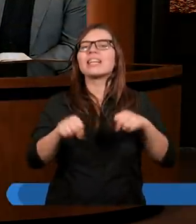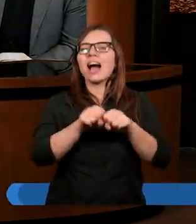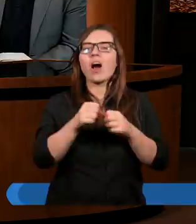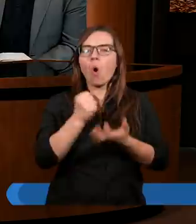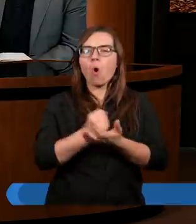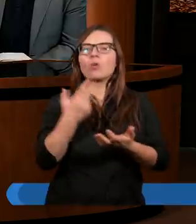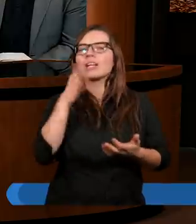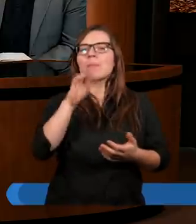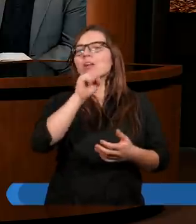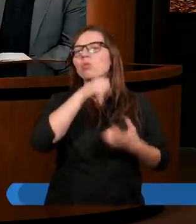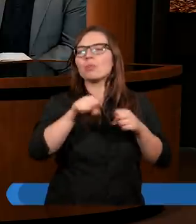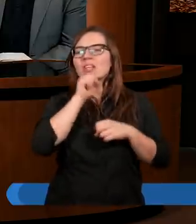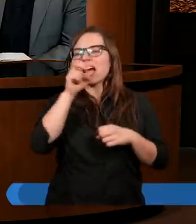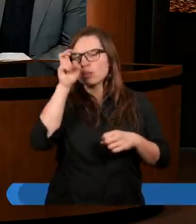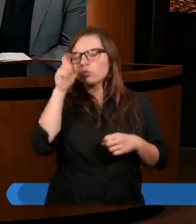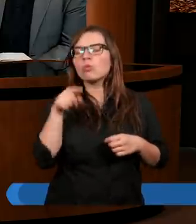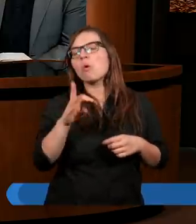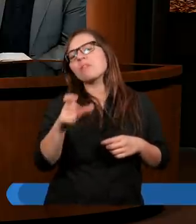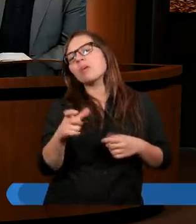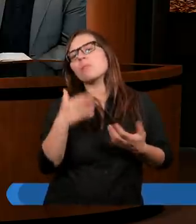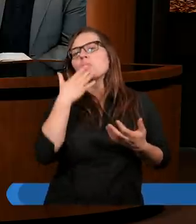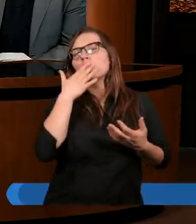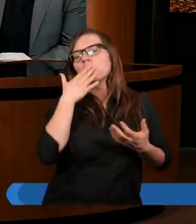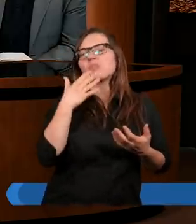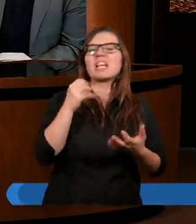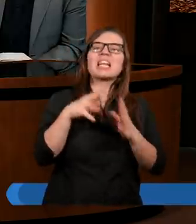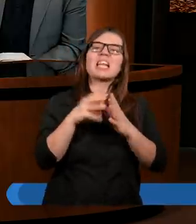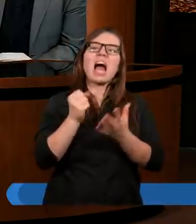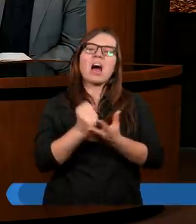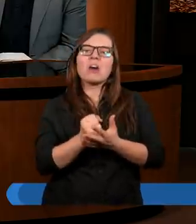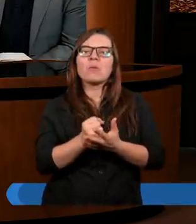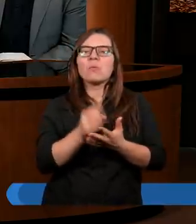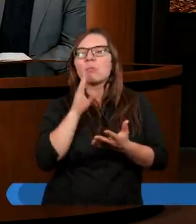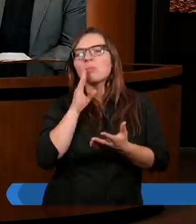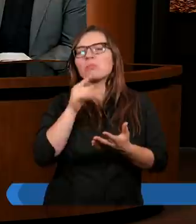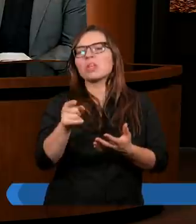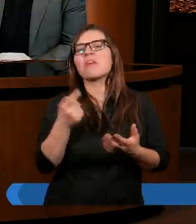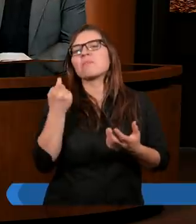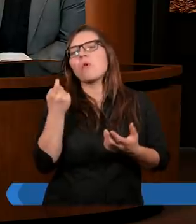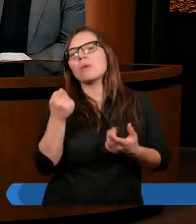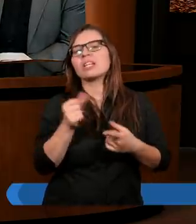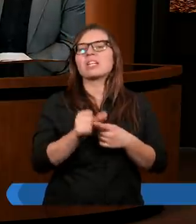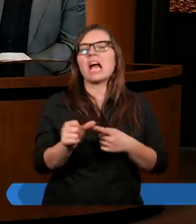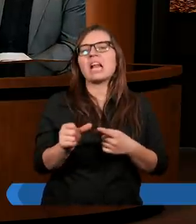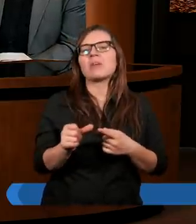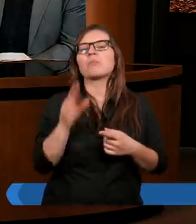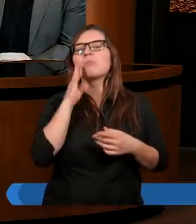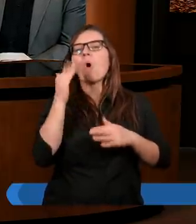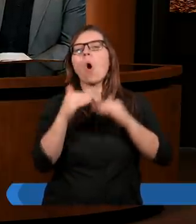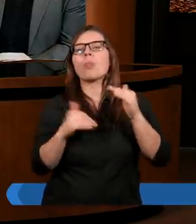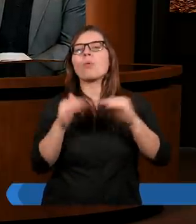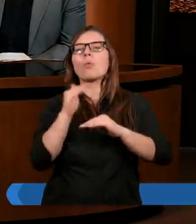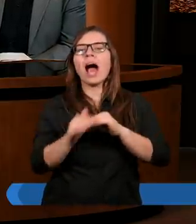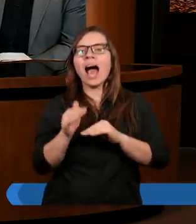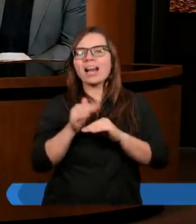usprawiedliwiony żaden człowiek, więc zakon już Jezus wypełnił. tym momencie jesteśmy pod łaską.